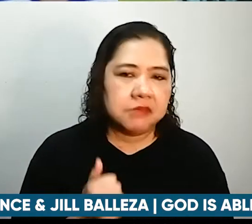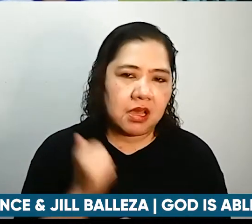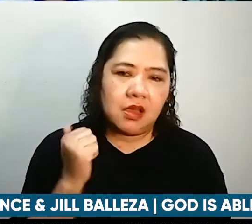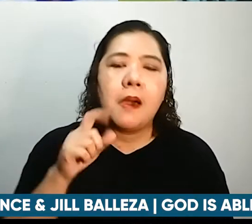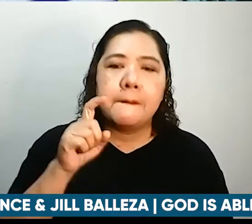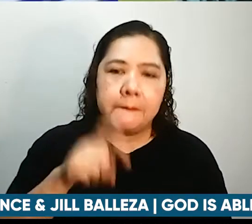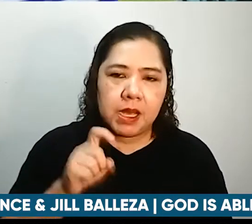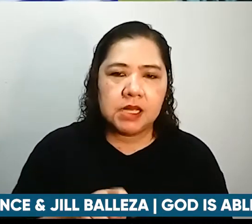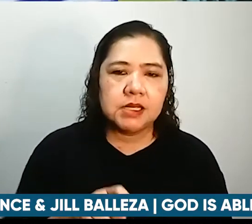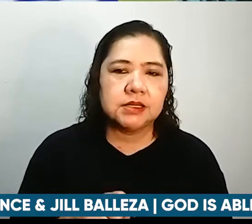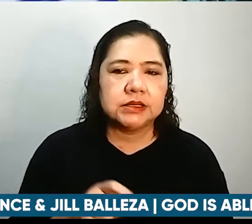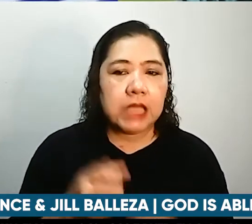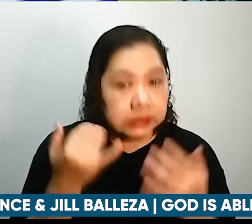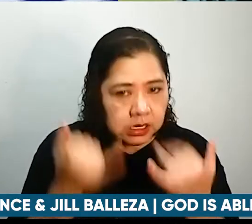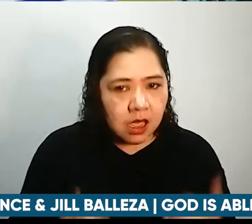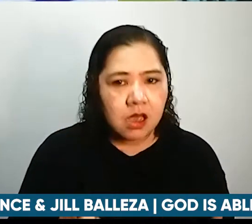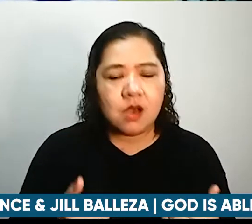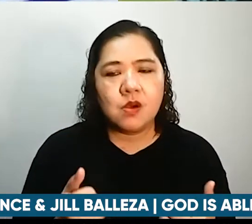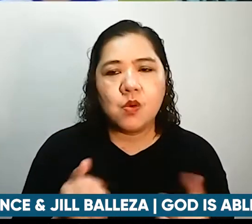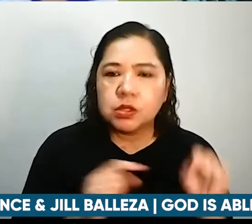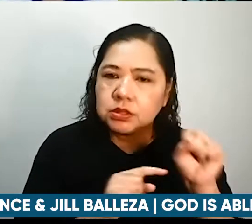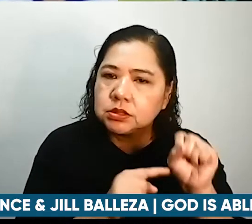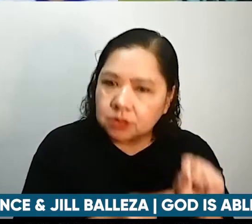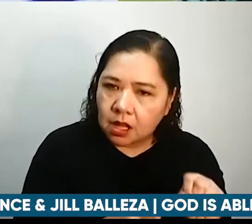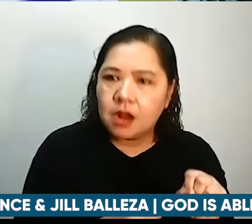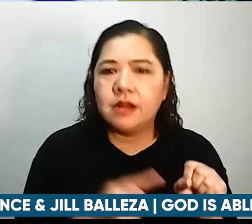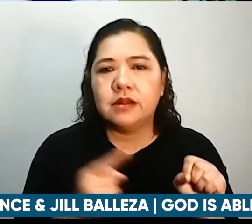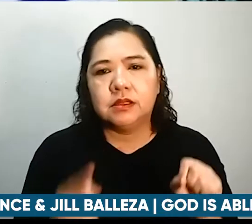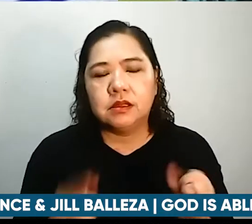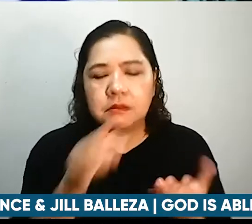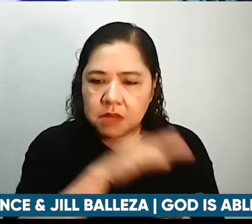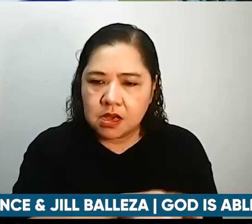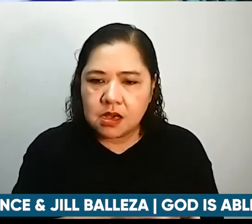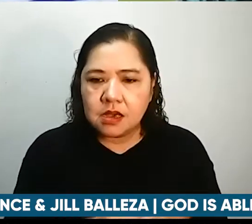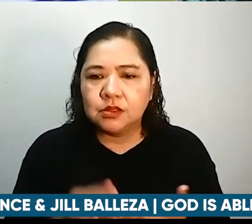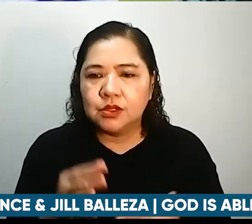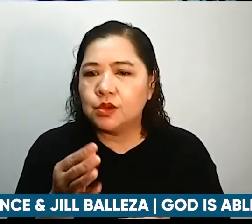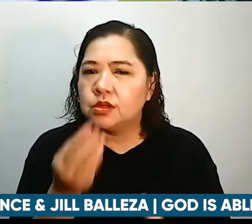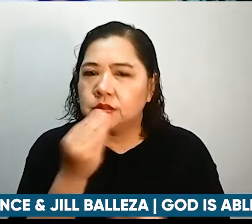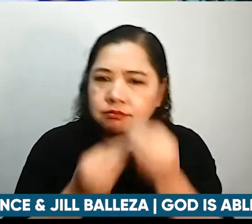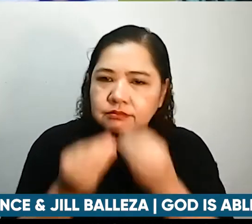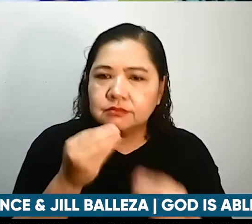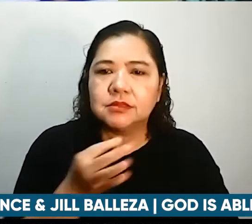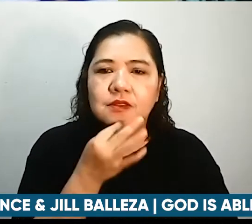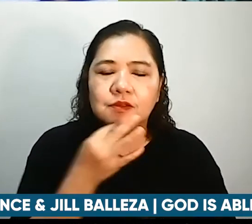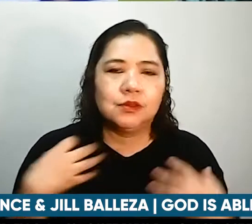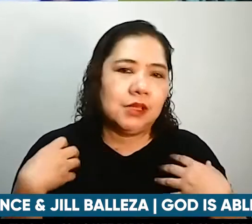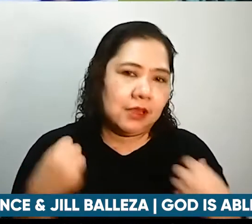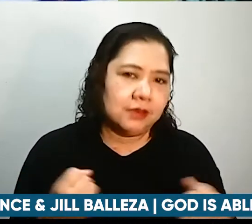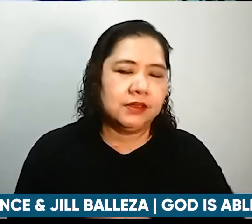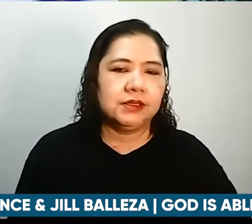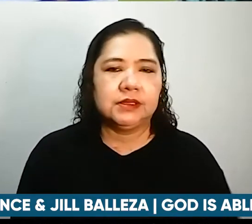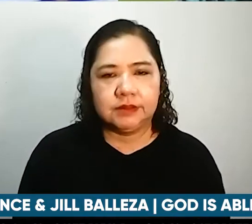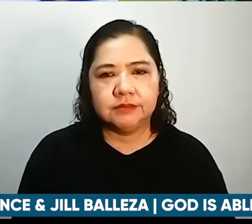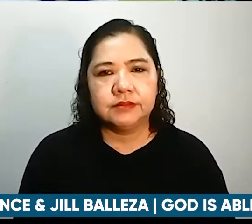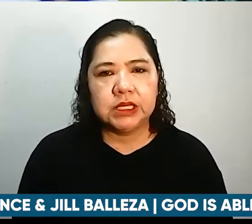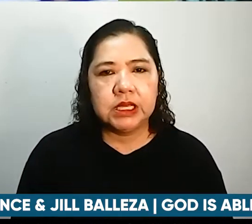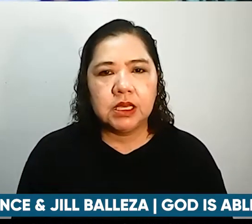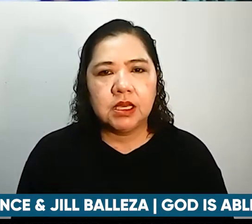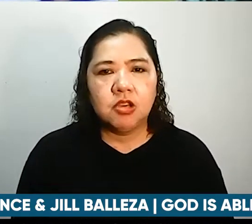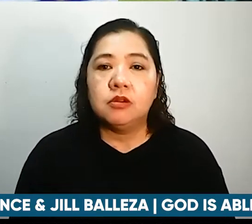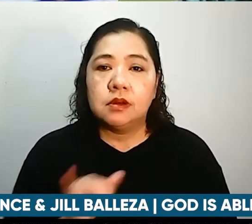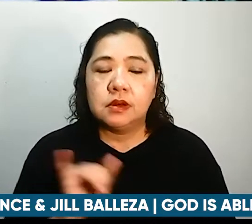kailangang pagdaanan pa na maayos na ika nga. Tapos nun pagdating naman sa akin na